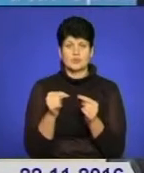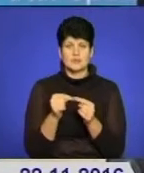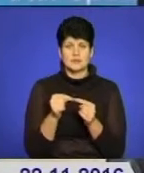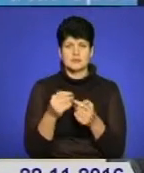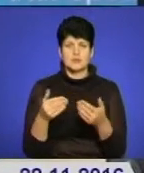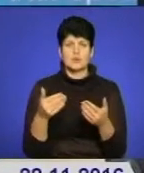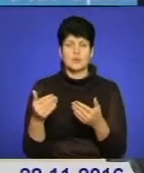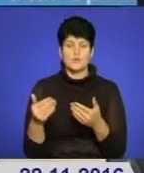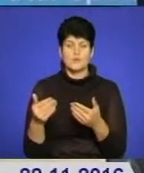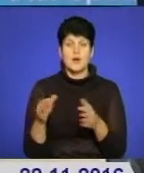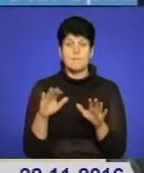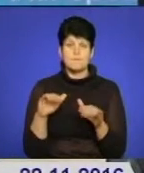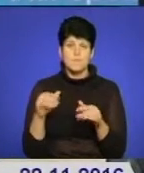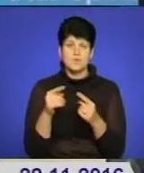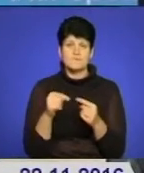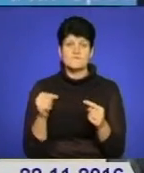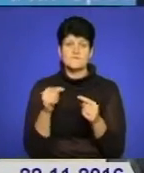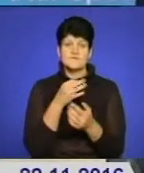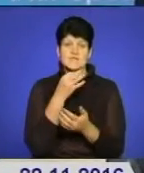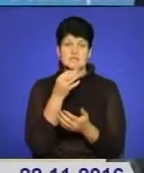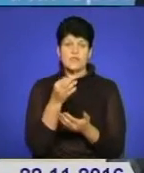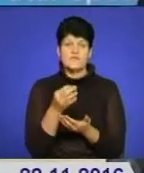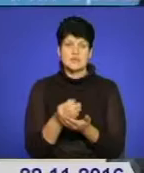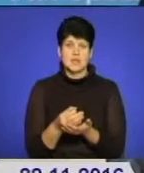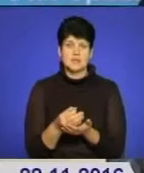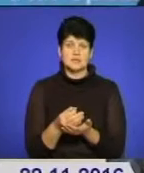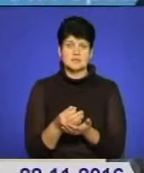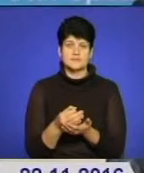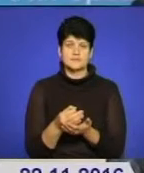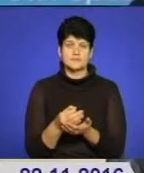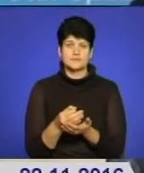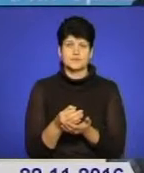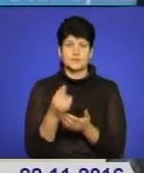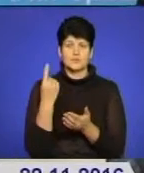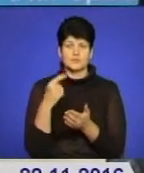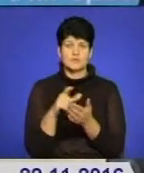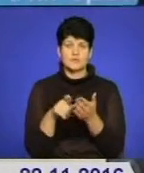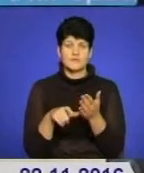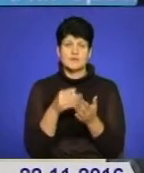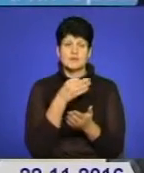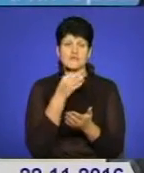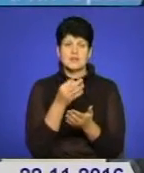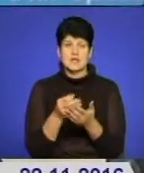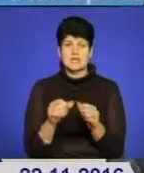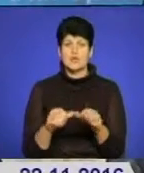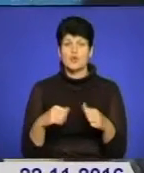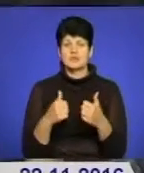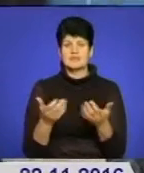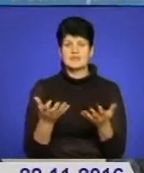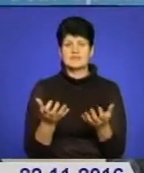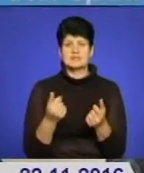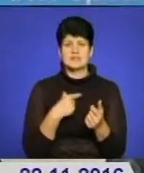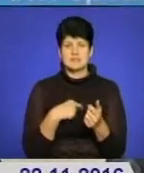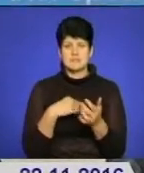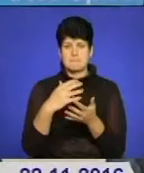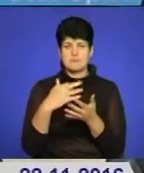кроків, а потім відповідальність на цій сторінності, відповідальність комітету, яку взяв на себе з